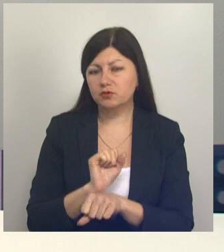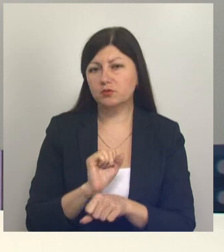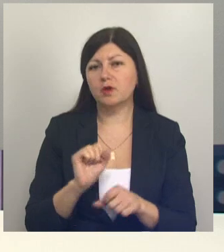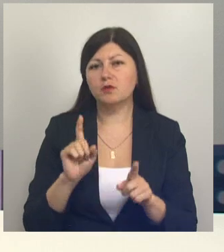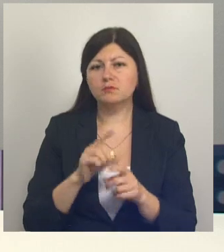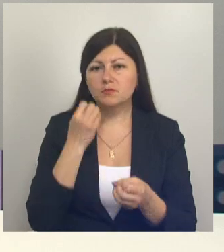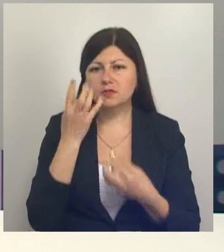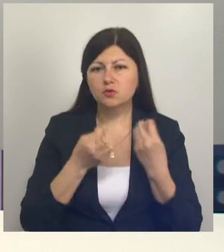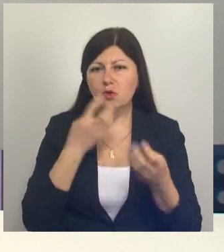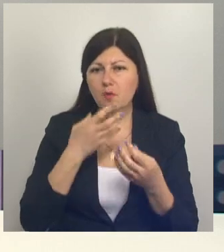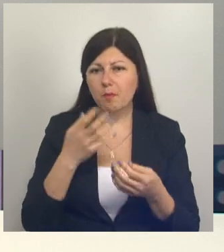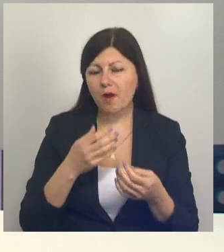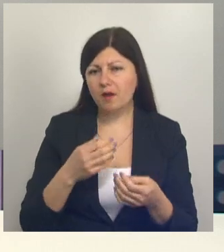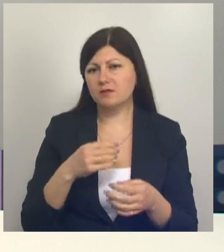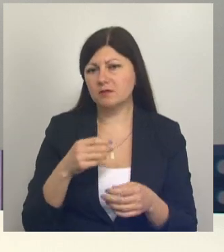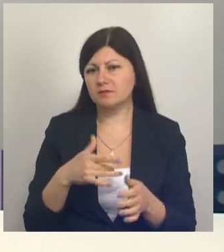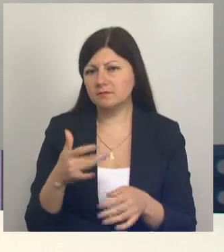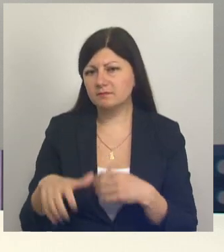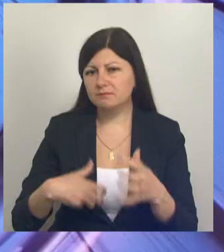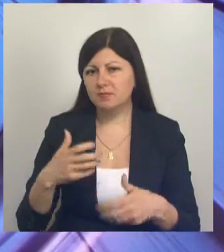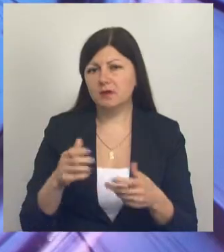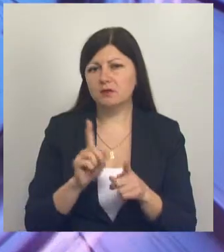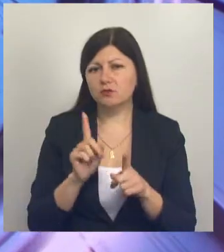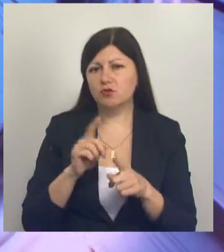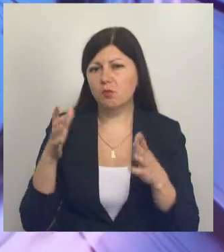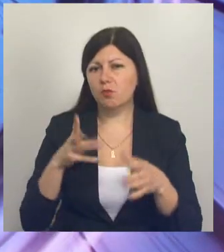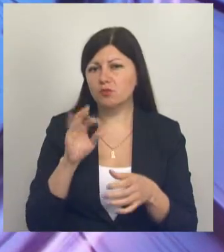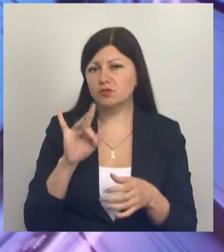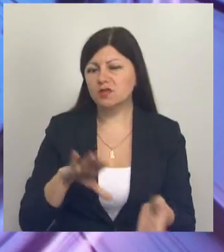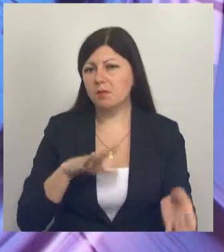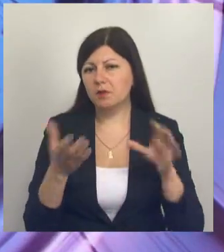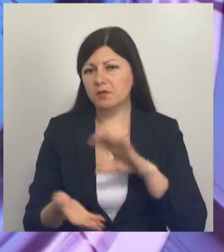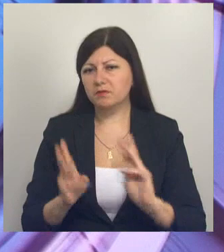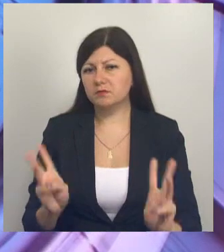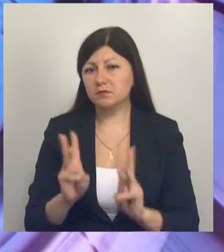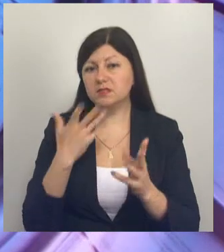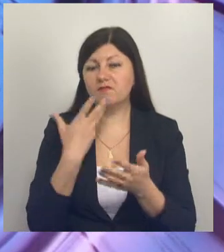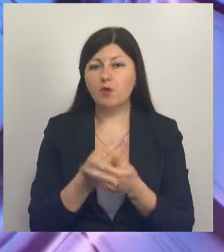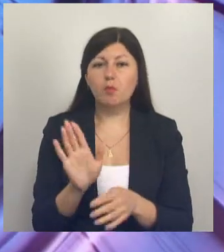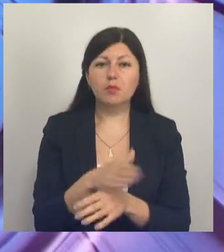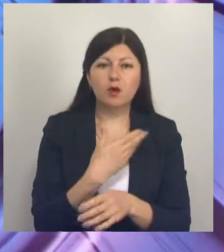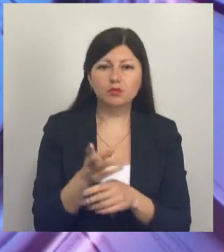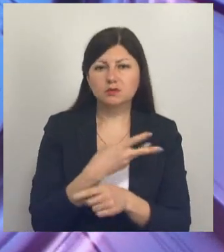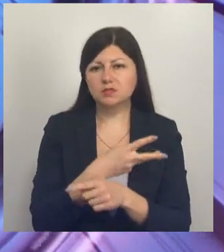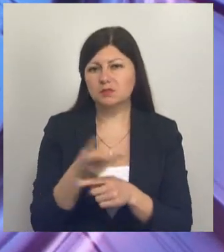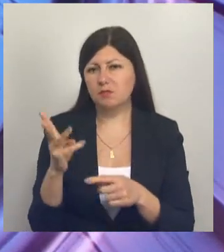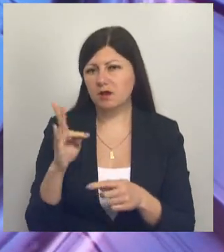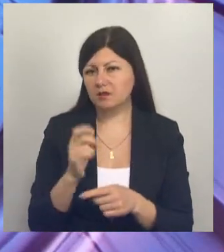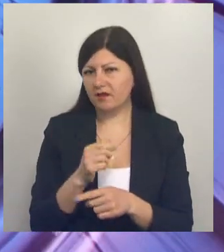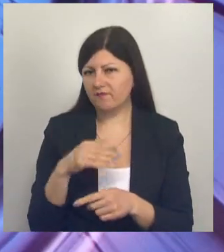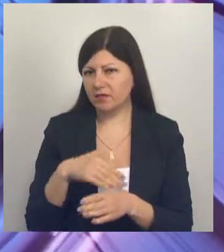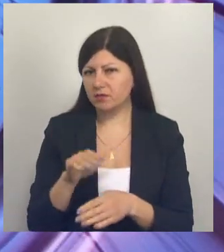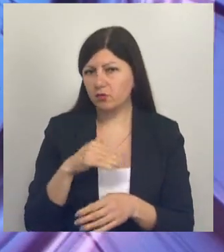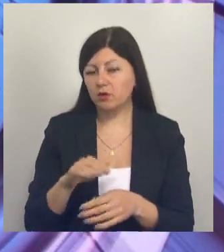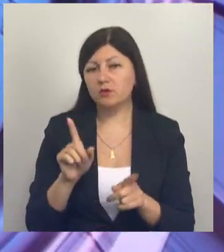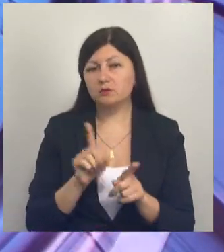клумбу с тюльпанами. Перевернули и подожгли мусорные баки. Свою прогулку снимали на видео, которое опубликовали в соцсети. Горе